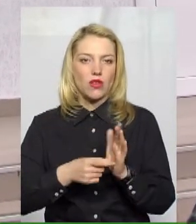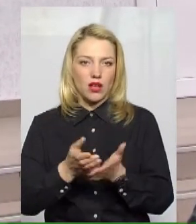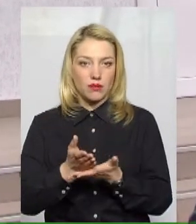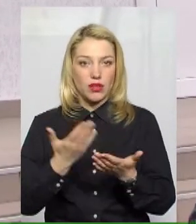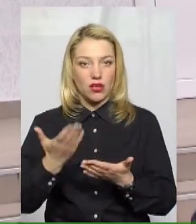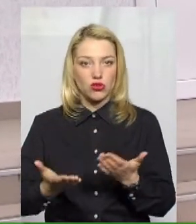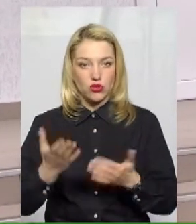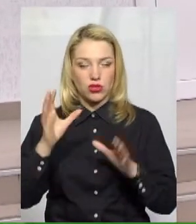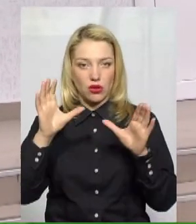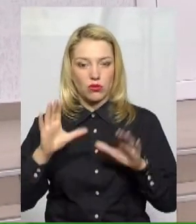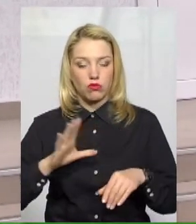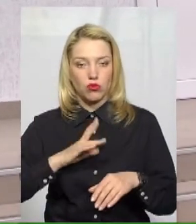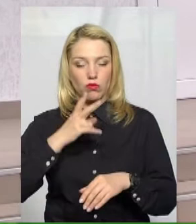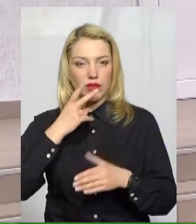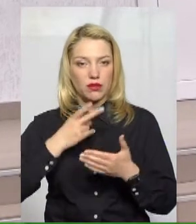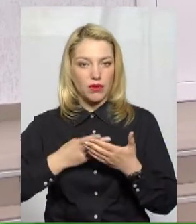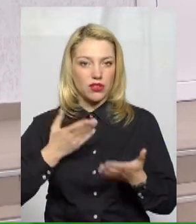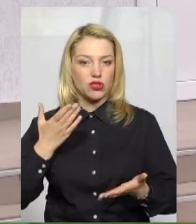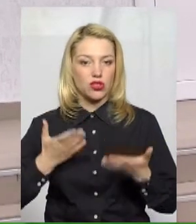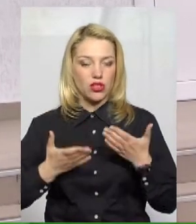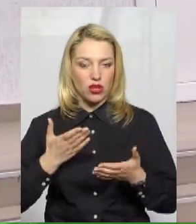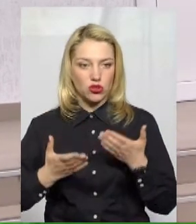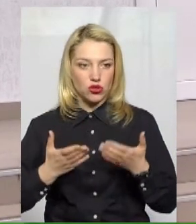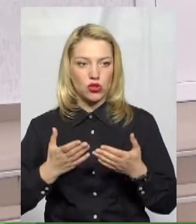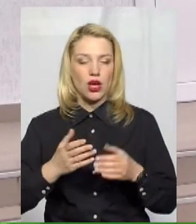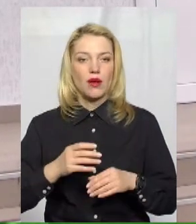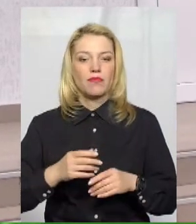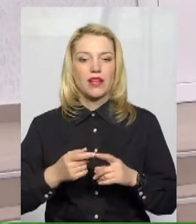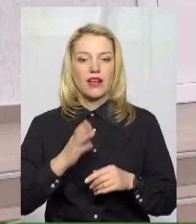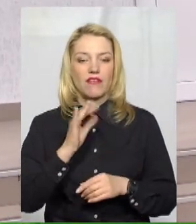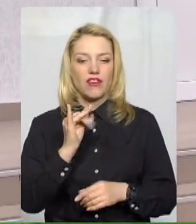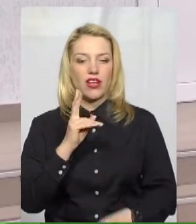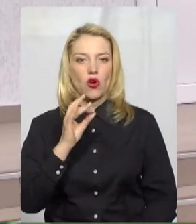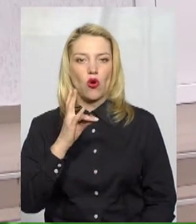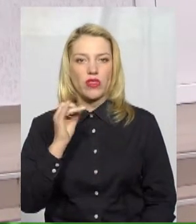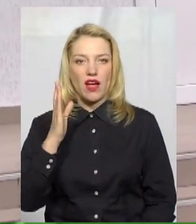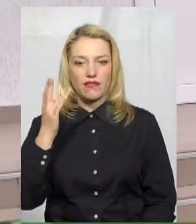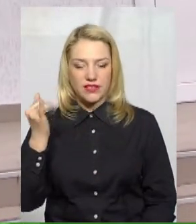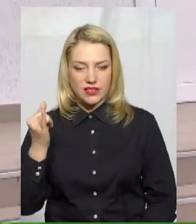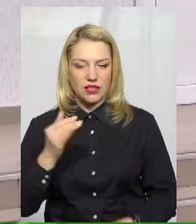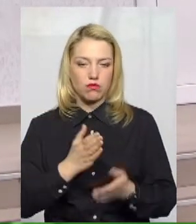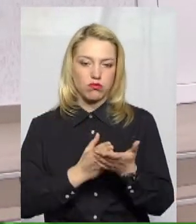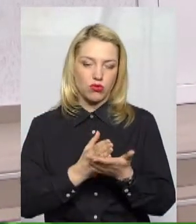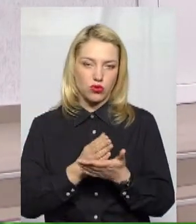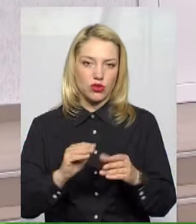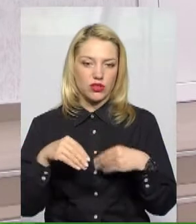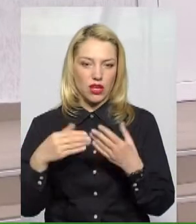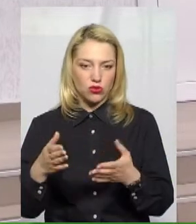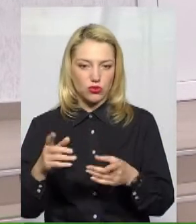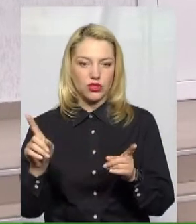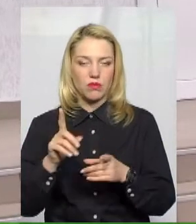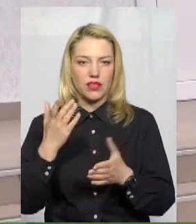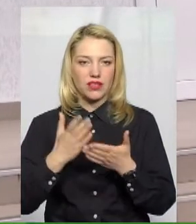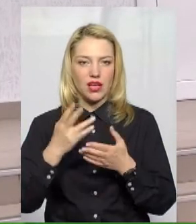передбачено, якщо подають виконавці послуг управлінням соціального захисту населення, інформація, що в них є заборгованість